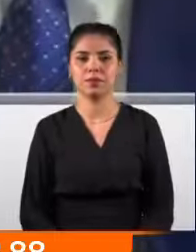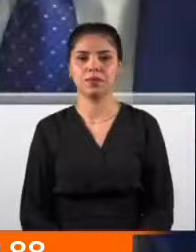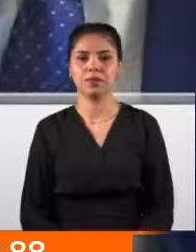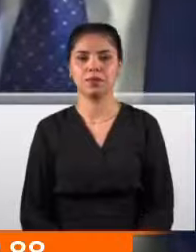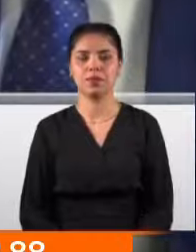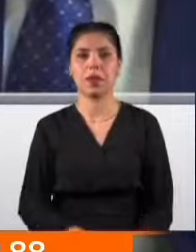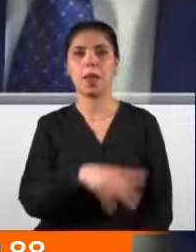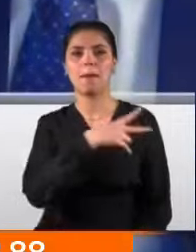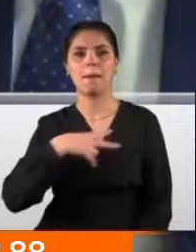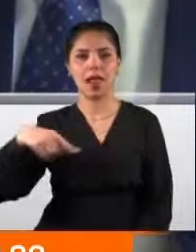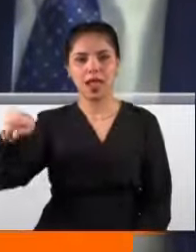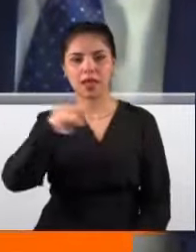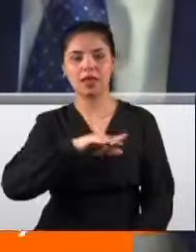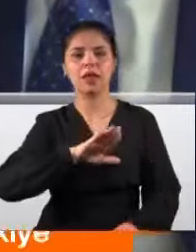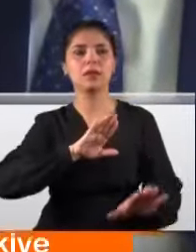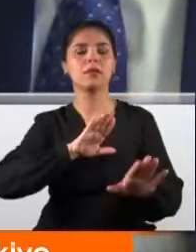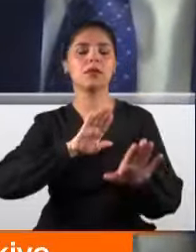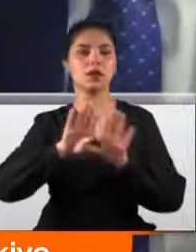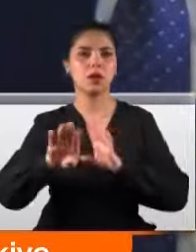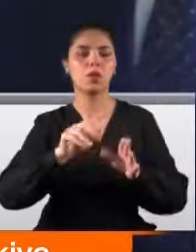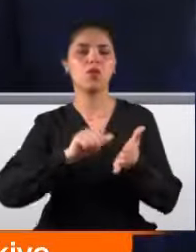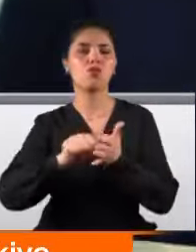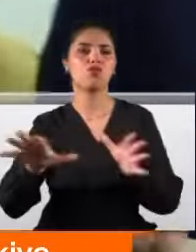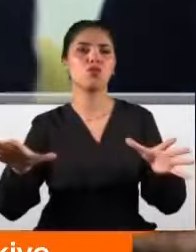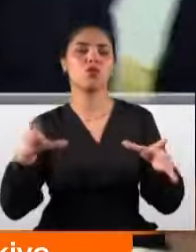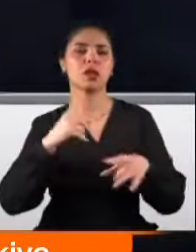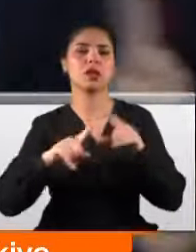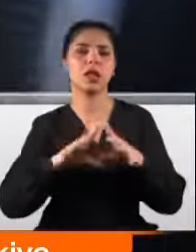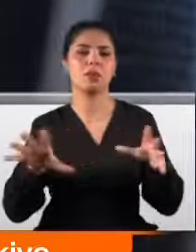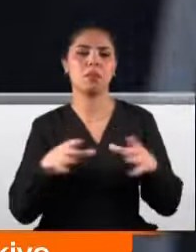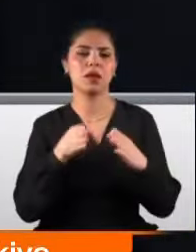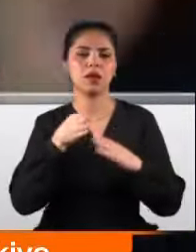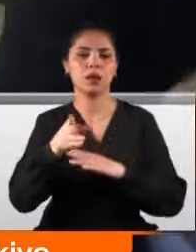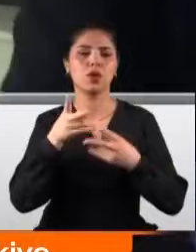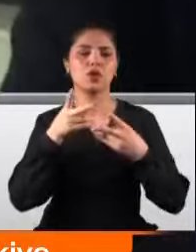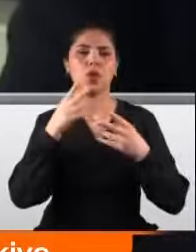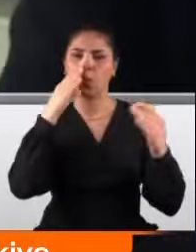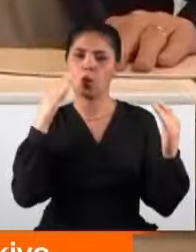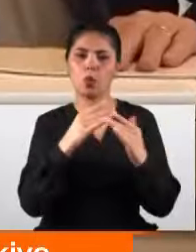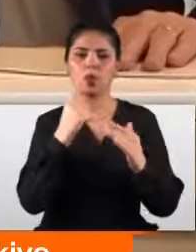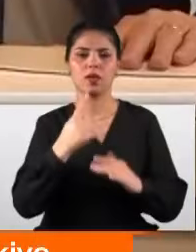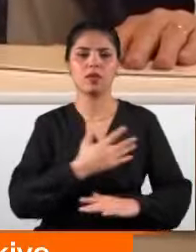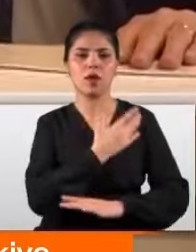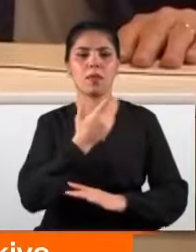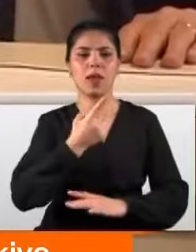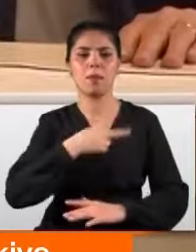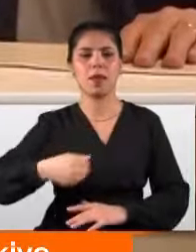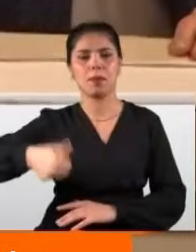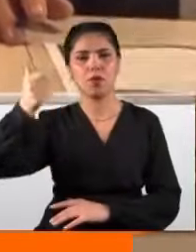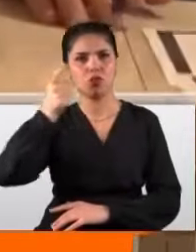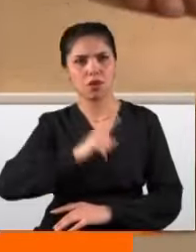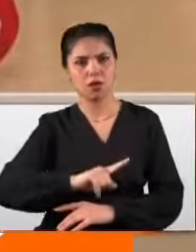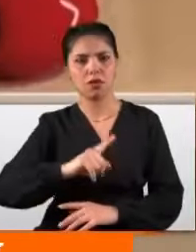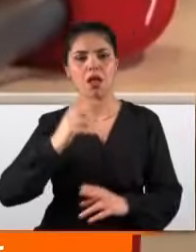Belediyelerin kapılarının tüm siyasi partilere açık olduğunu içeren beyanname CHP'li belediye başkan adaylarına acil